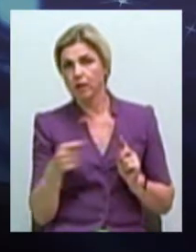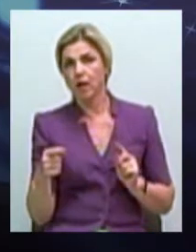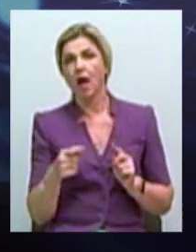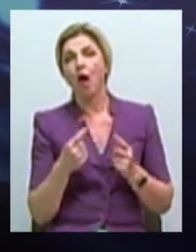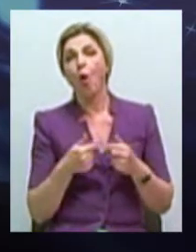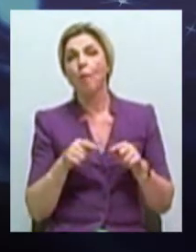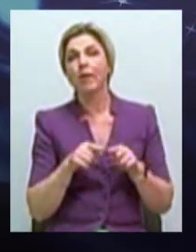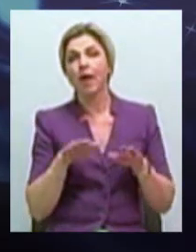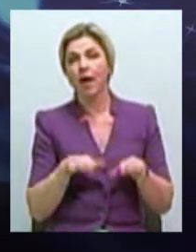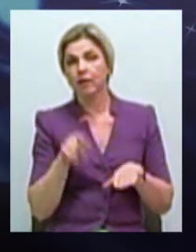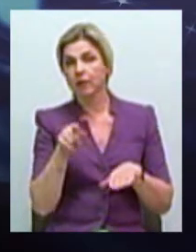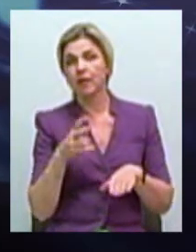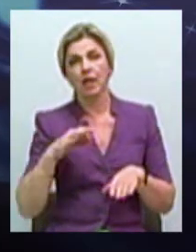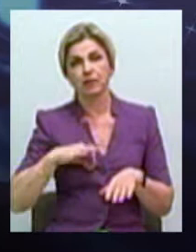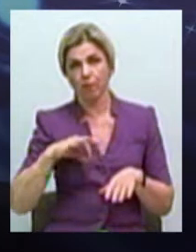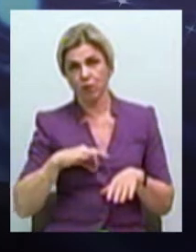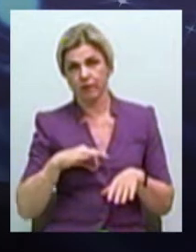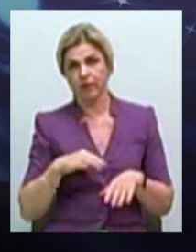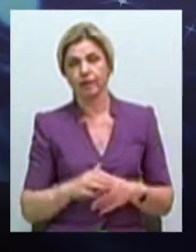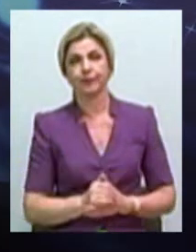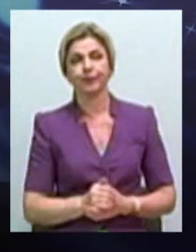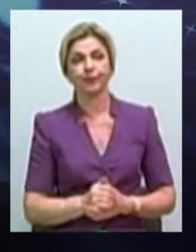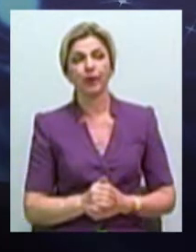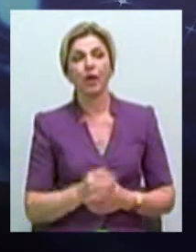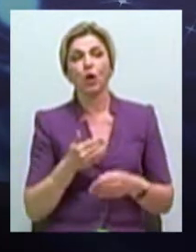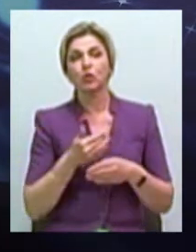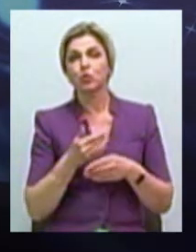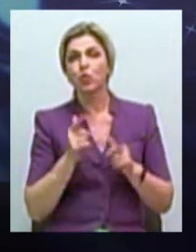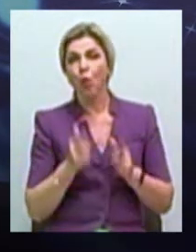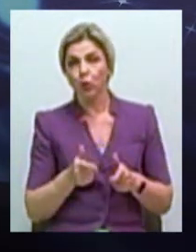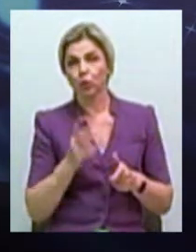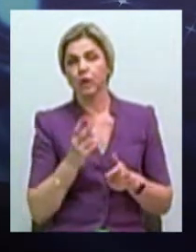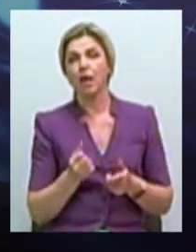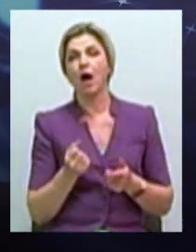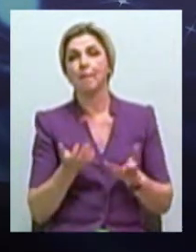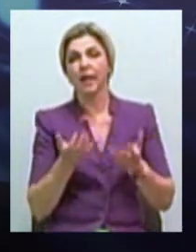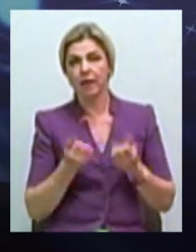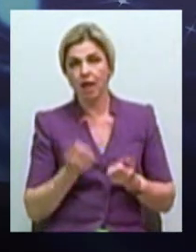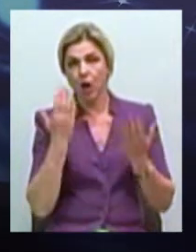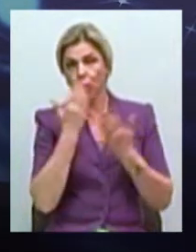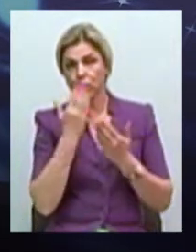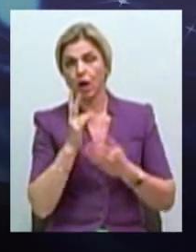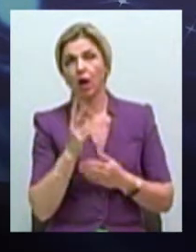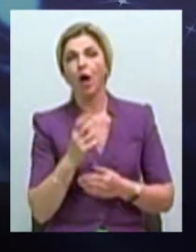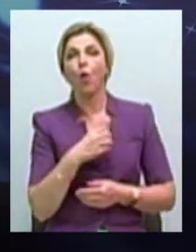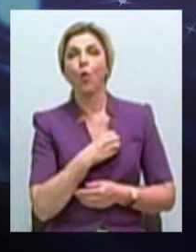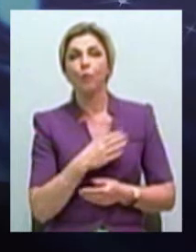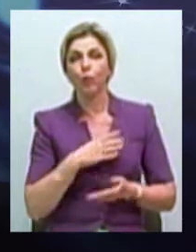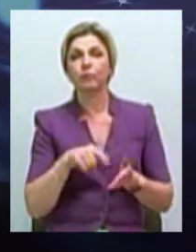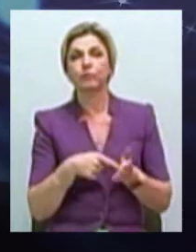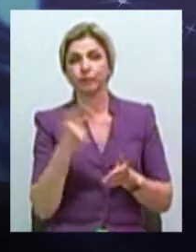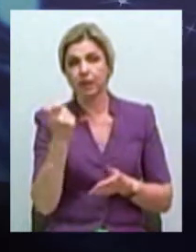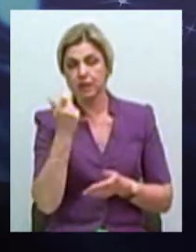не використовували за призначенням. Згоду на прийняття кінеотеатру до комунальної власності міста